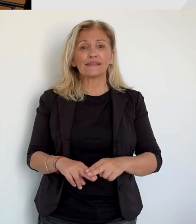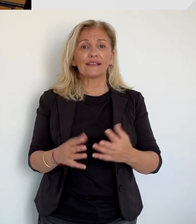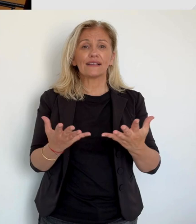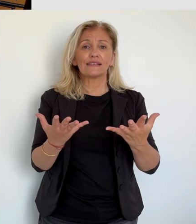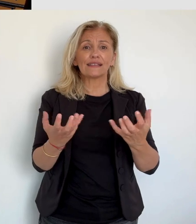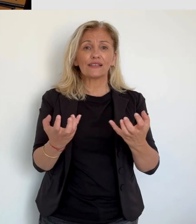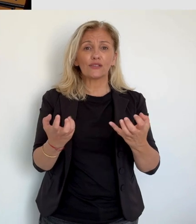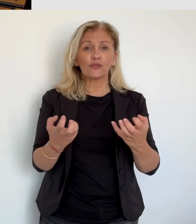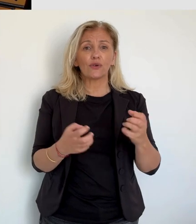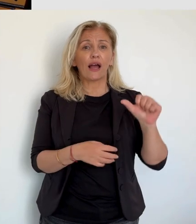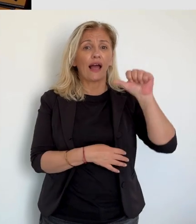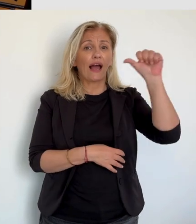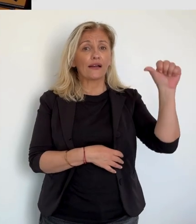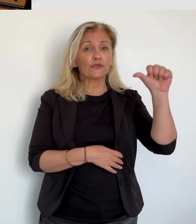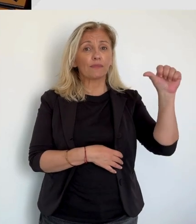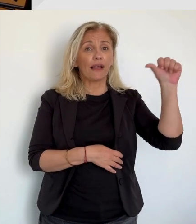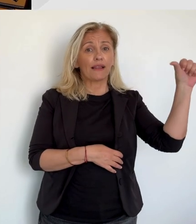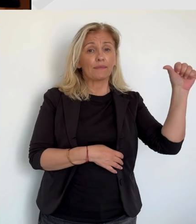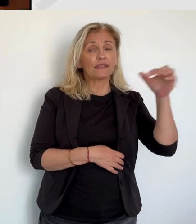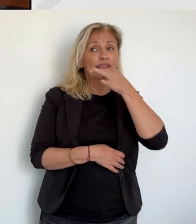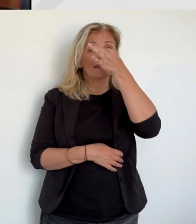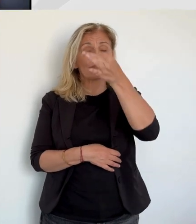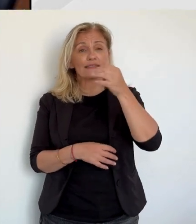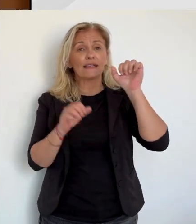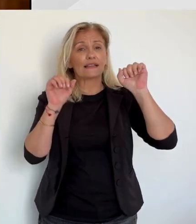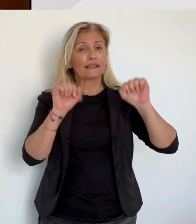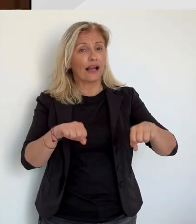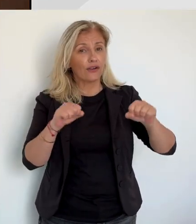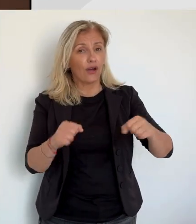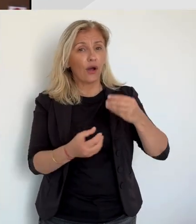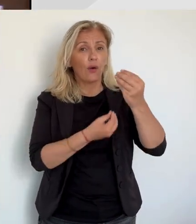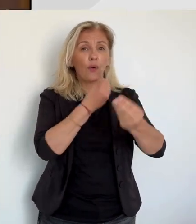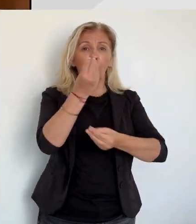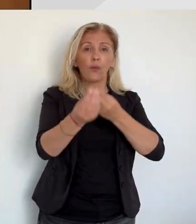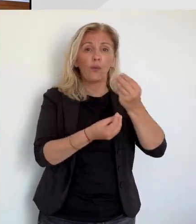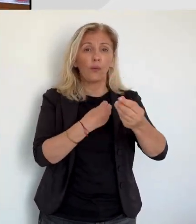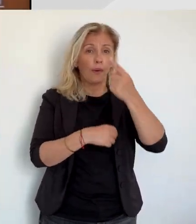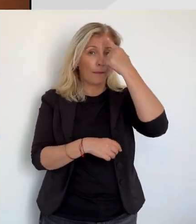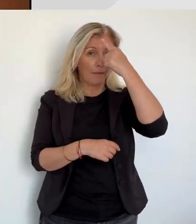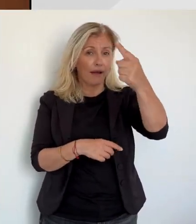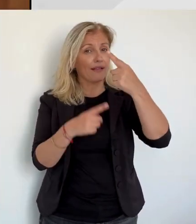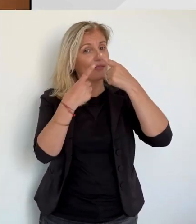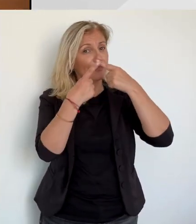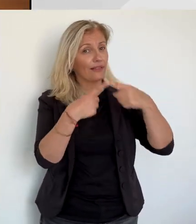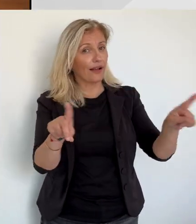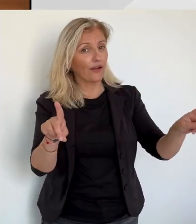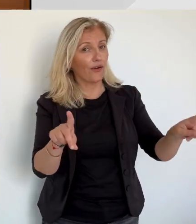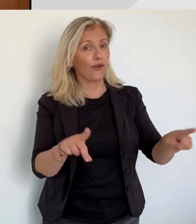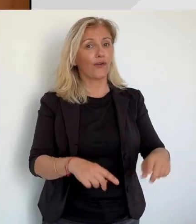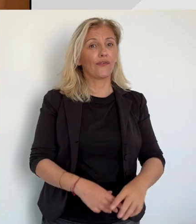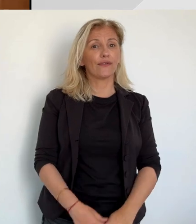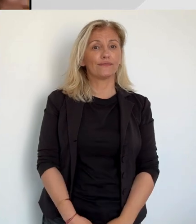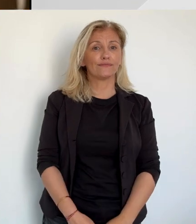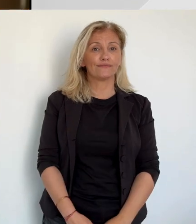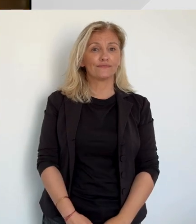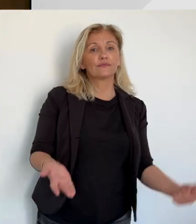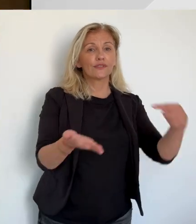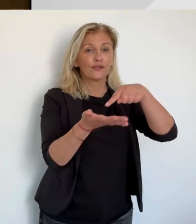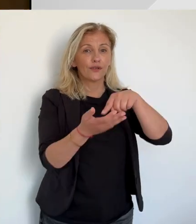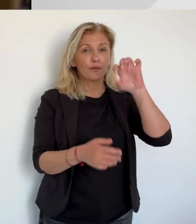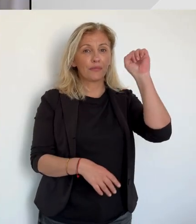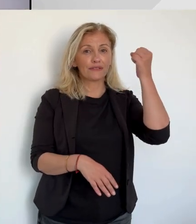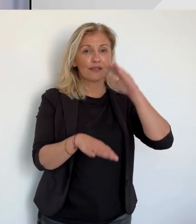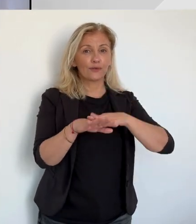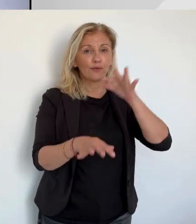victimes, la qualification de viol devait être retenue par la cour. Les juges ont également prononcé une peine d'interdiction du territoire